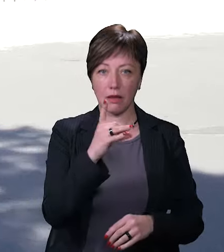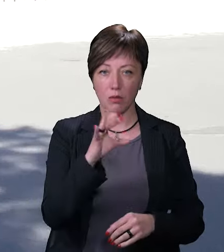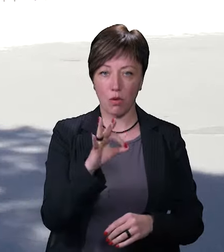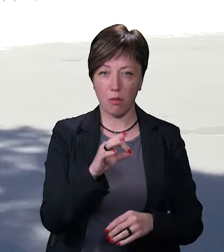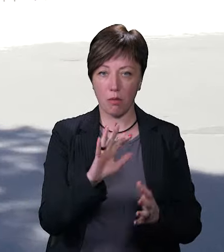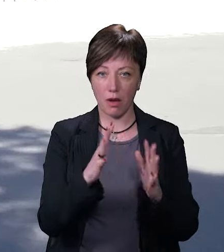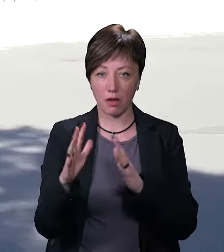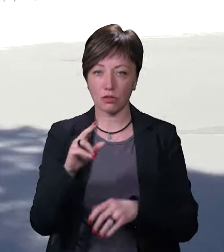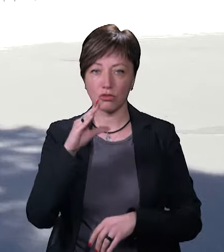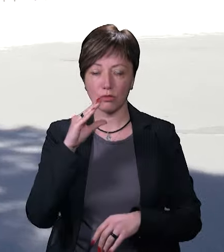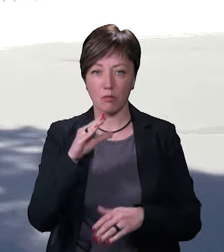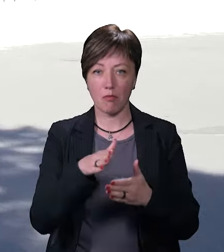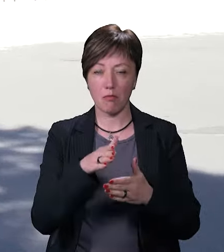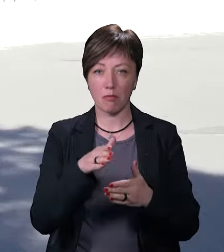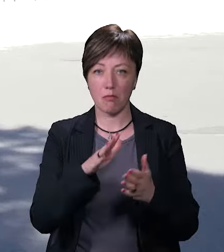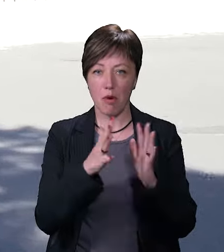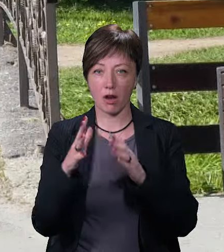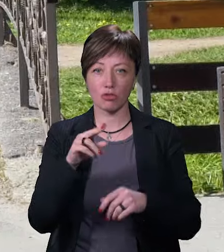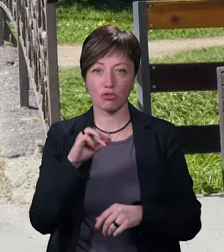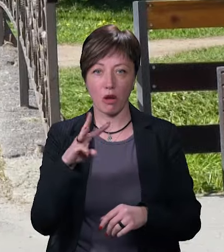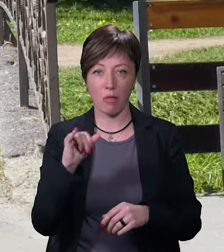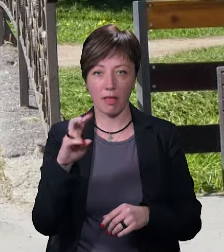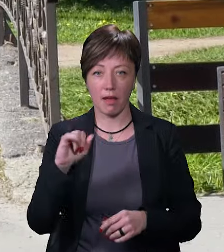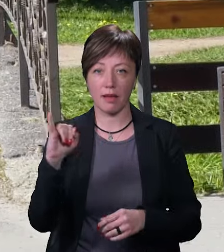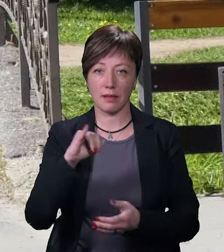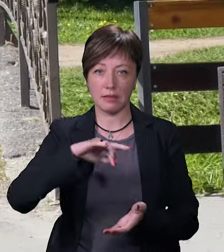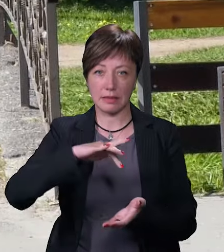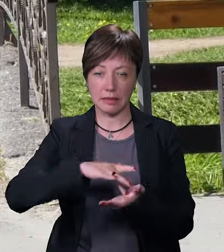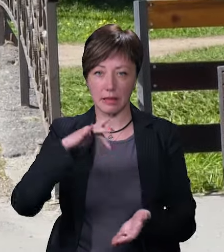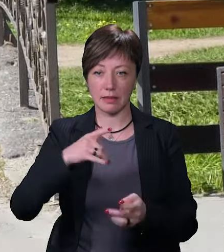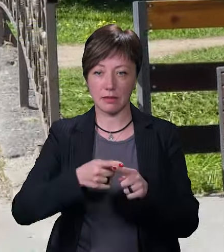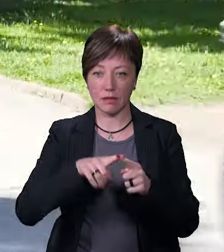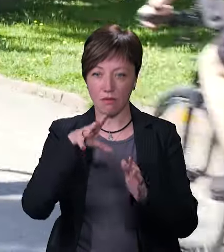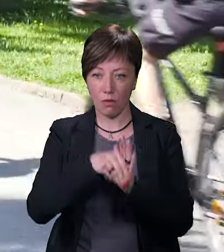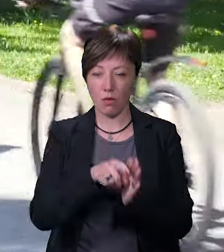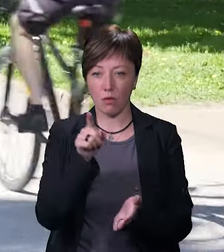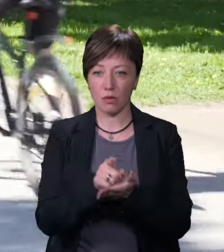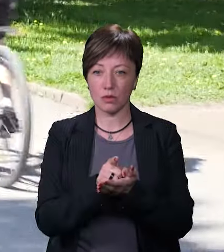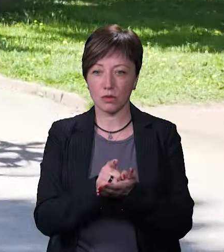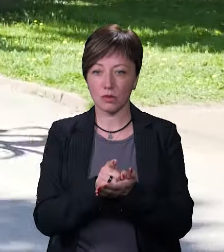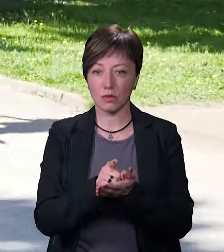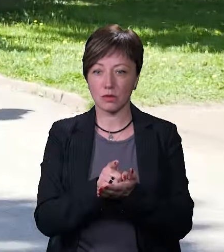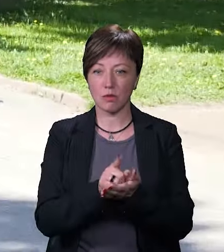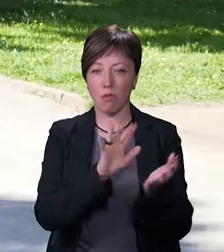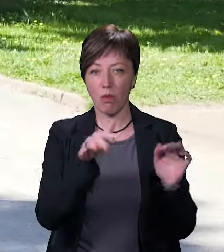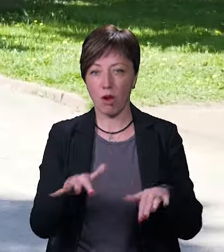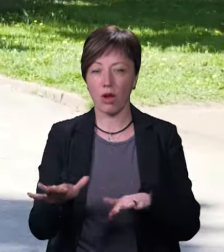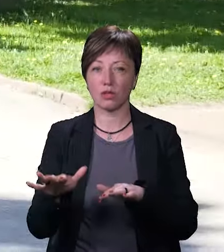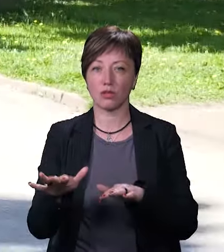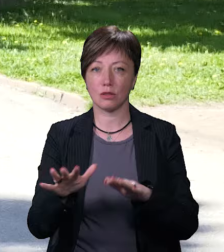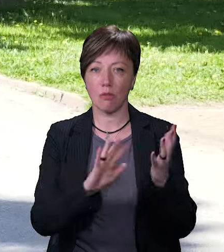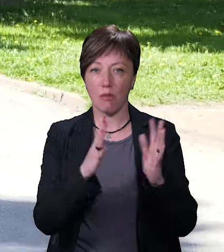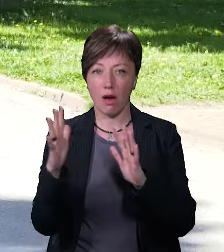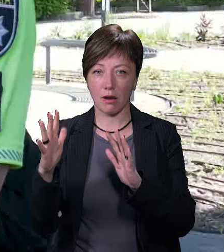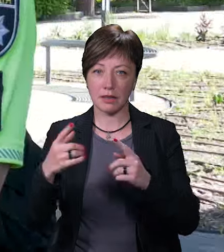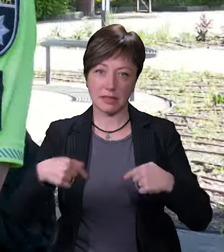Черкмана і центр міста. Туди ці квадрати входять обов'язково, це пляж, парки